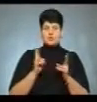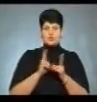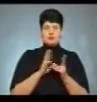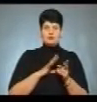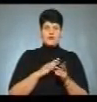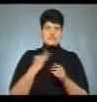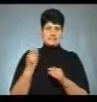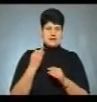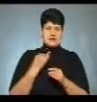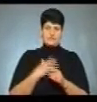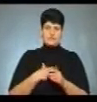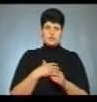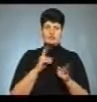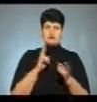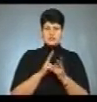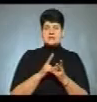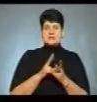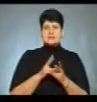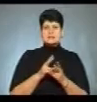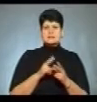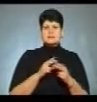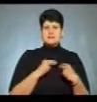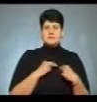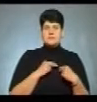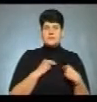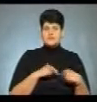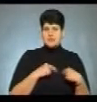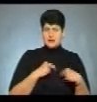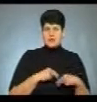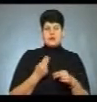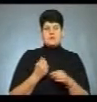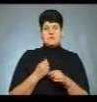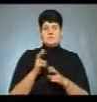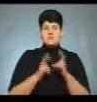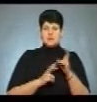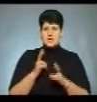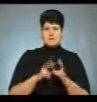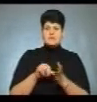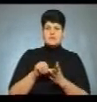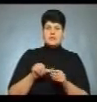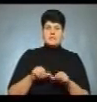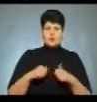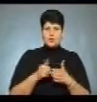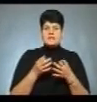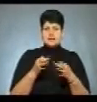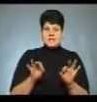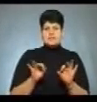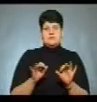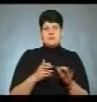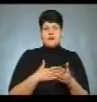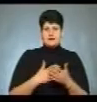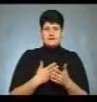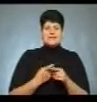цікаво і важливо зустрітися з робітниками підприємств, і зараз з інтелігенцією, з нашими представниками комісії, з незалежними активістами. Це